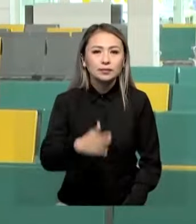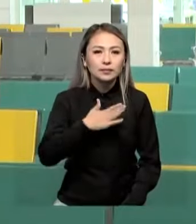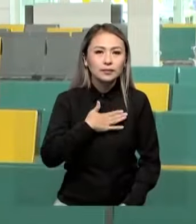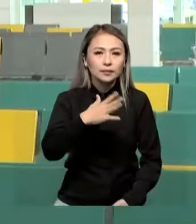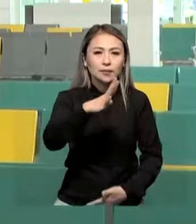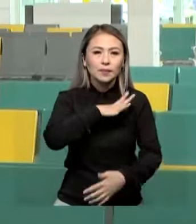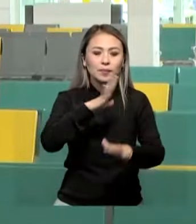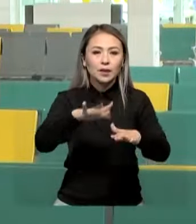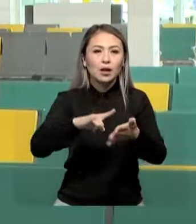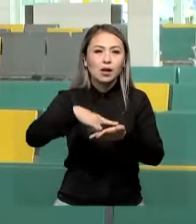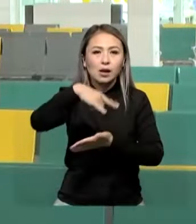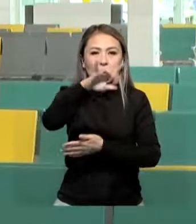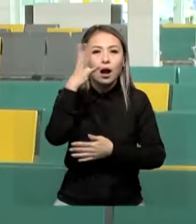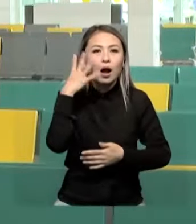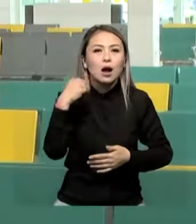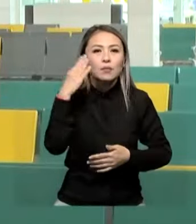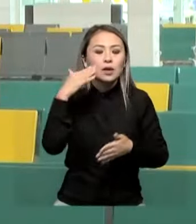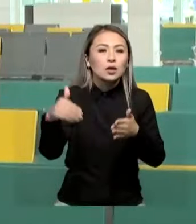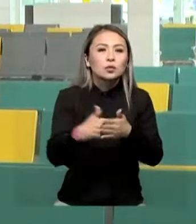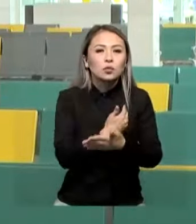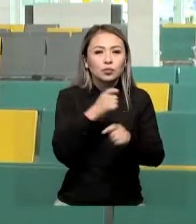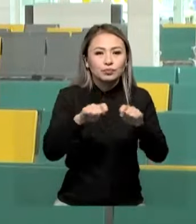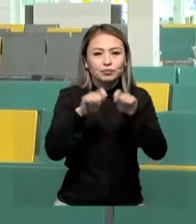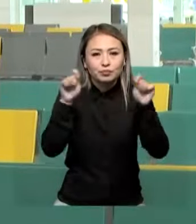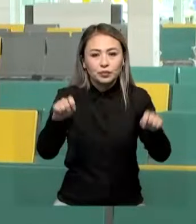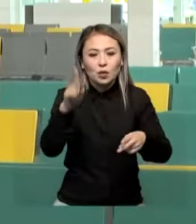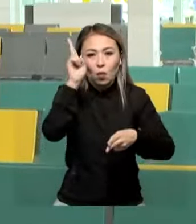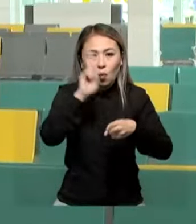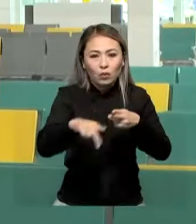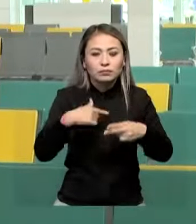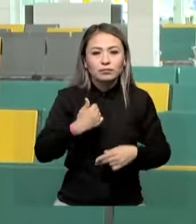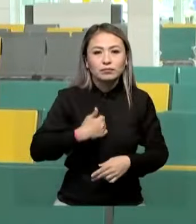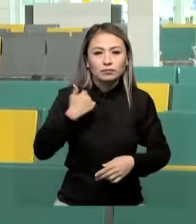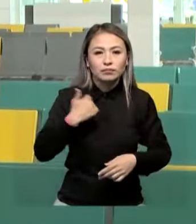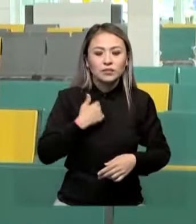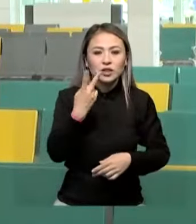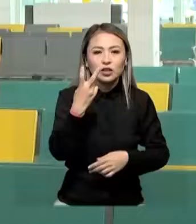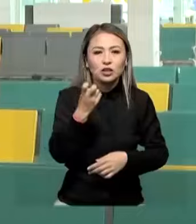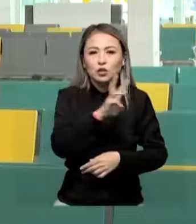Алматы Қалқырал ғавежайындағы жаңа терминал құрылысының аяқталған мақтан тұстамыз.